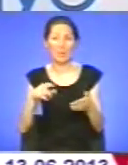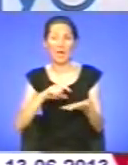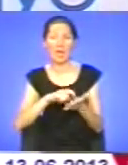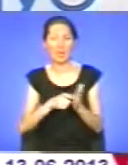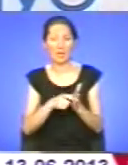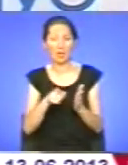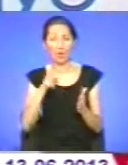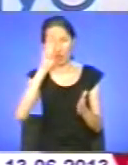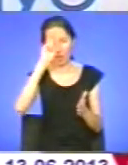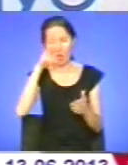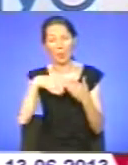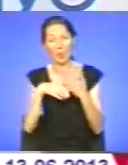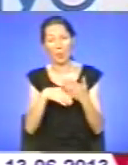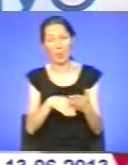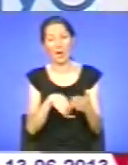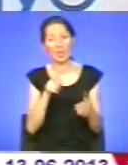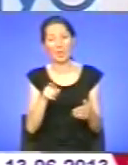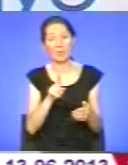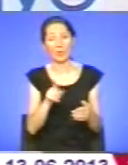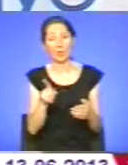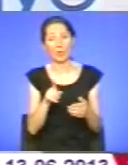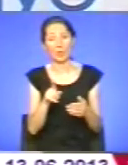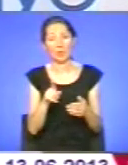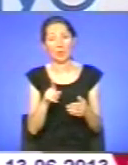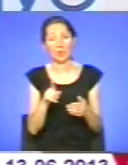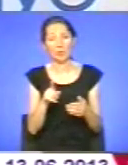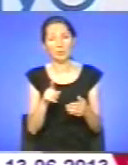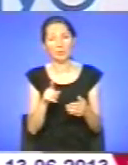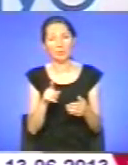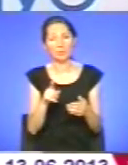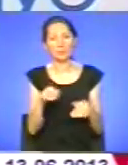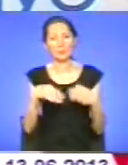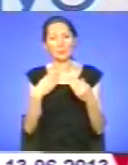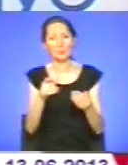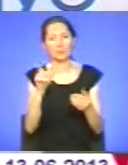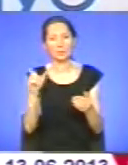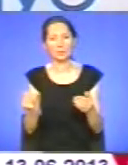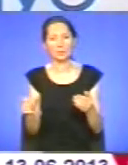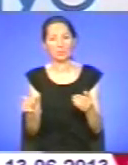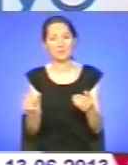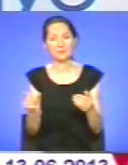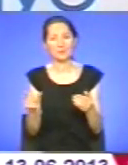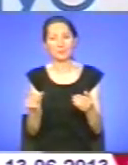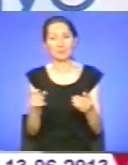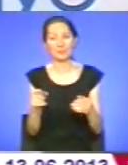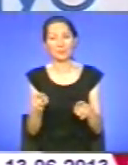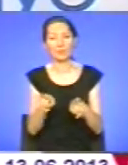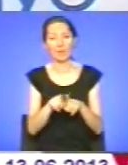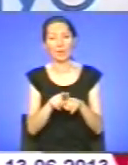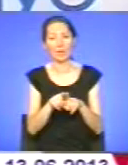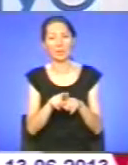то держава допомагає тим, що дає людині так звану